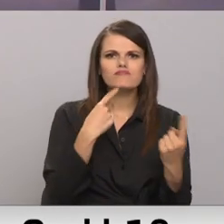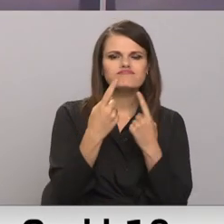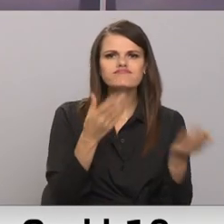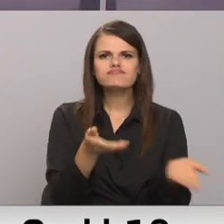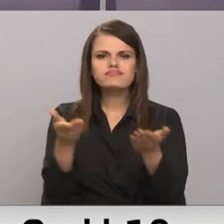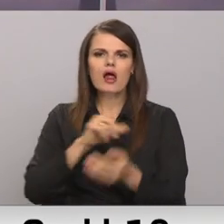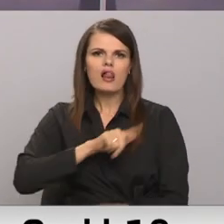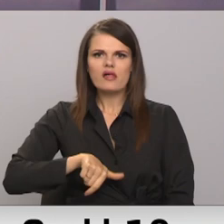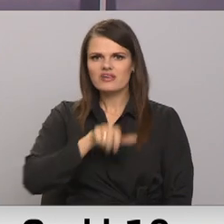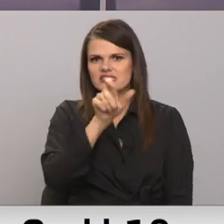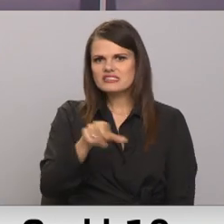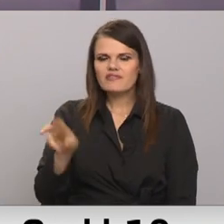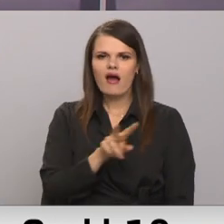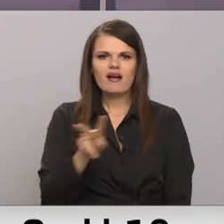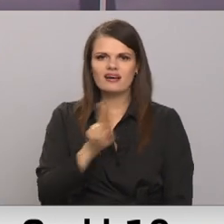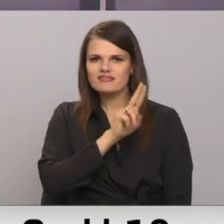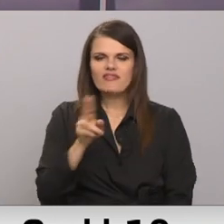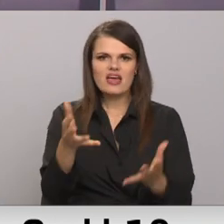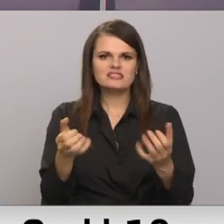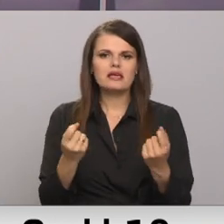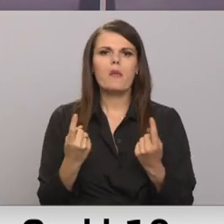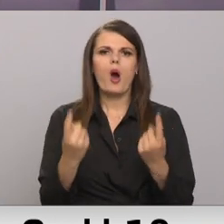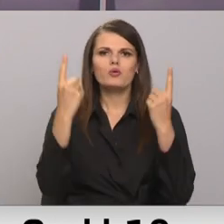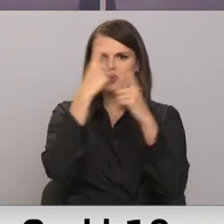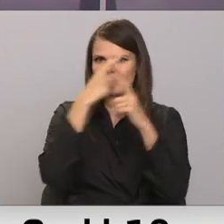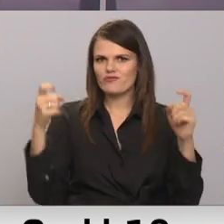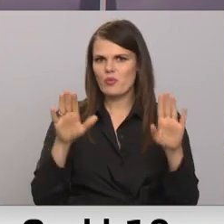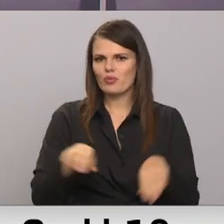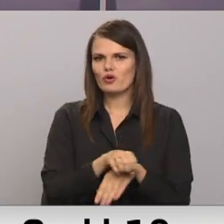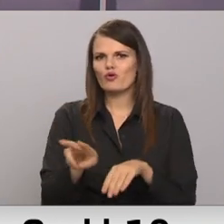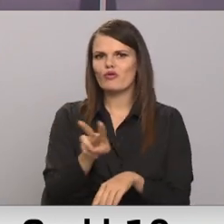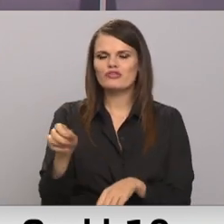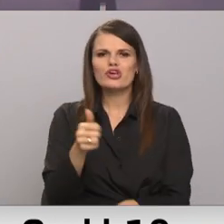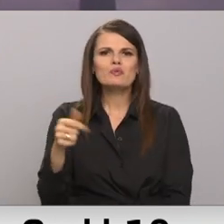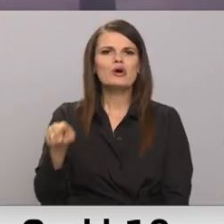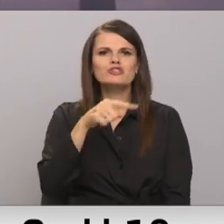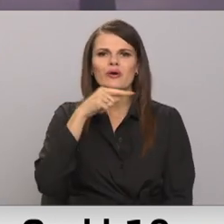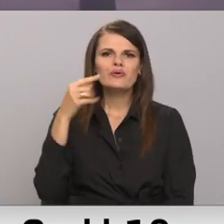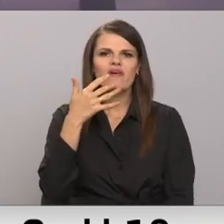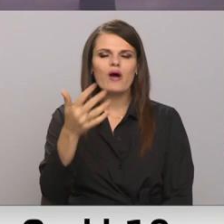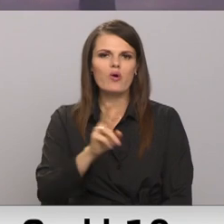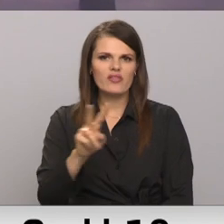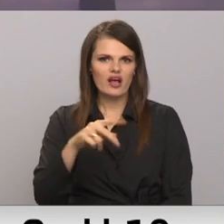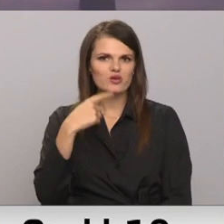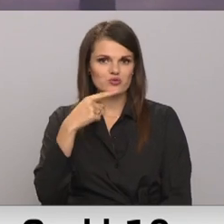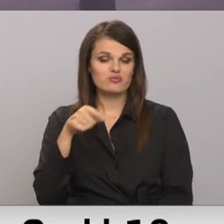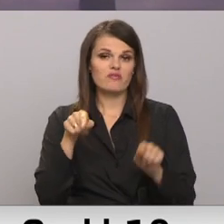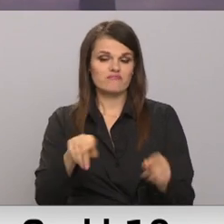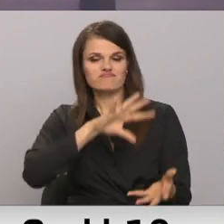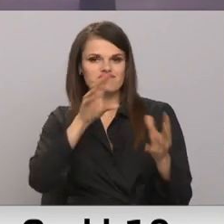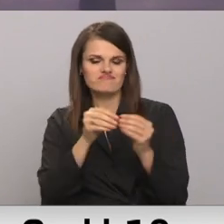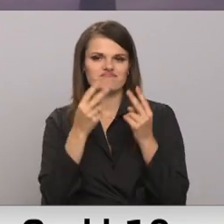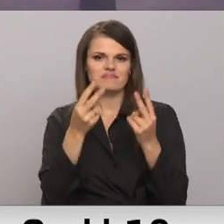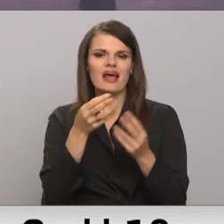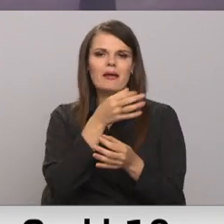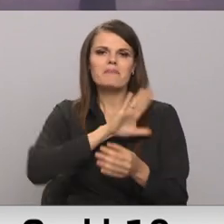iedzīvotājs, kuri nesaņem aktuālo informāciju par Covid-19, ir tīpaši krievalodīgos. Tā ir atziņa no diskusijas, kas šodien izvērtās